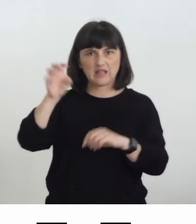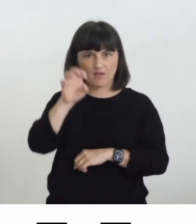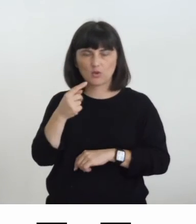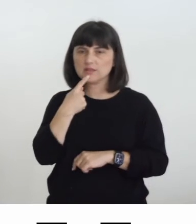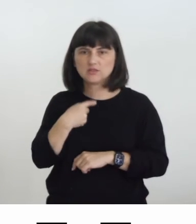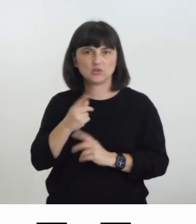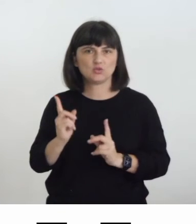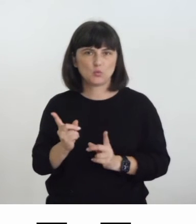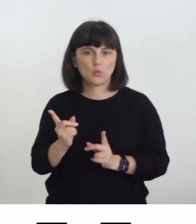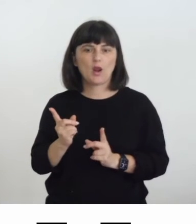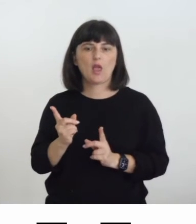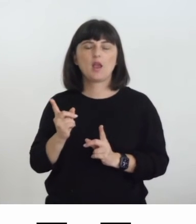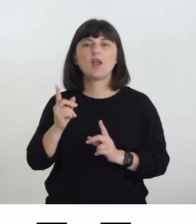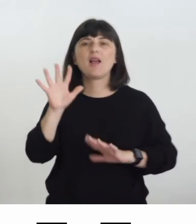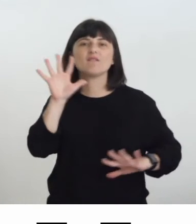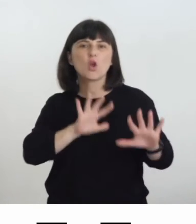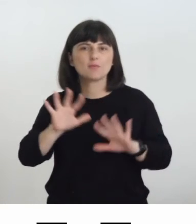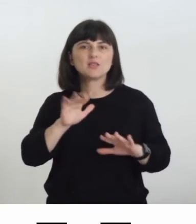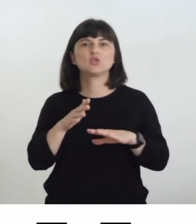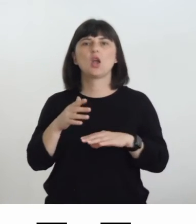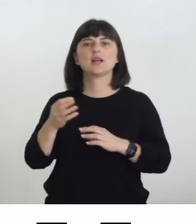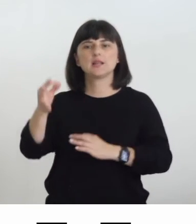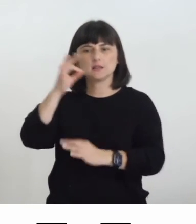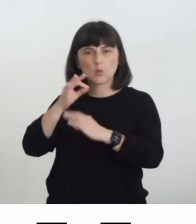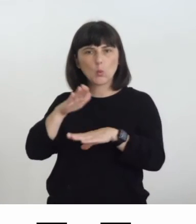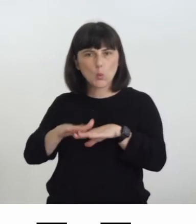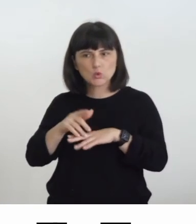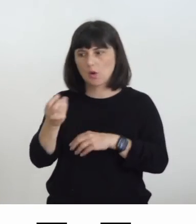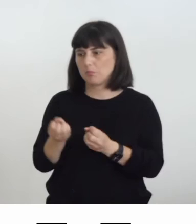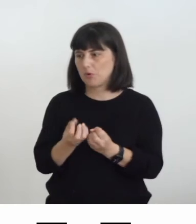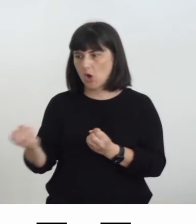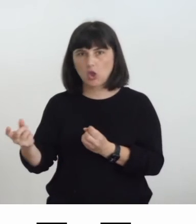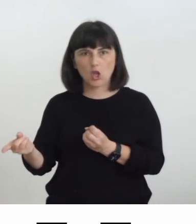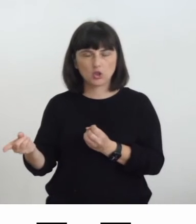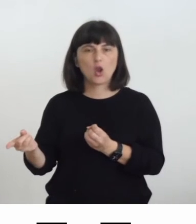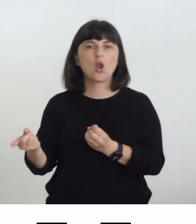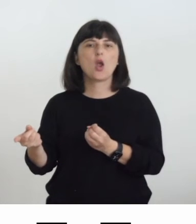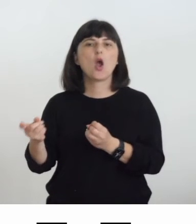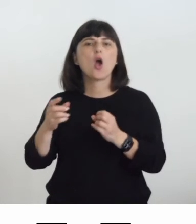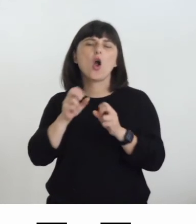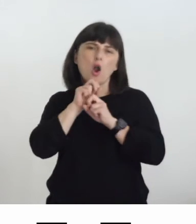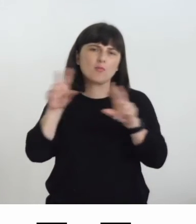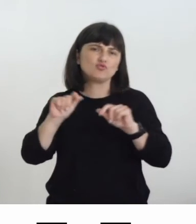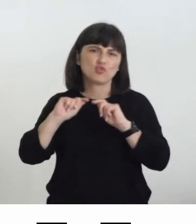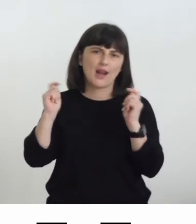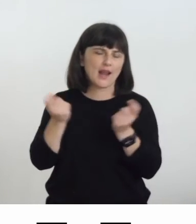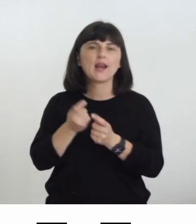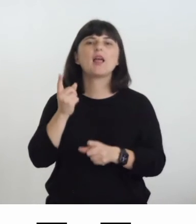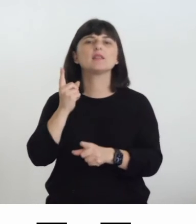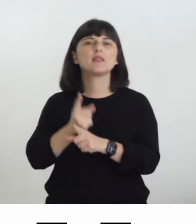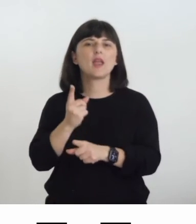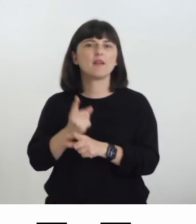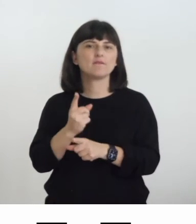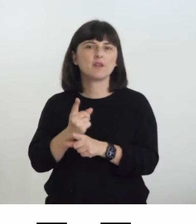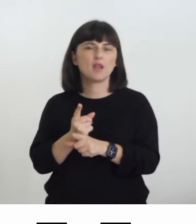che le informazioni istruzioni per l'uso di un prodotto e così via la comunicazione più in generale devono essere realizzati